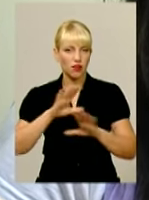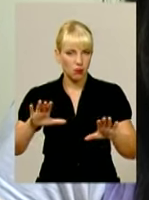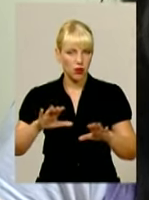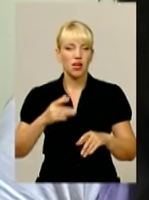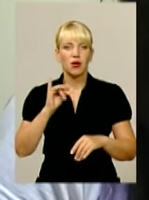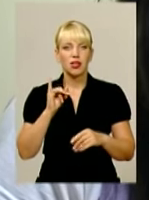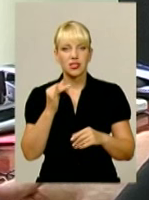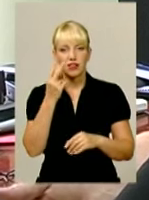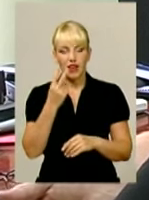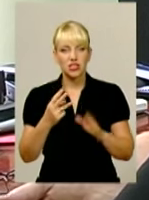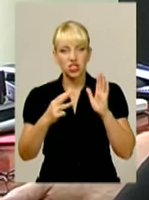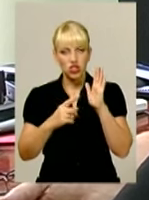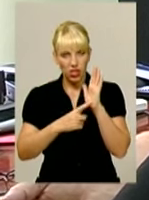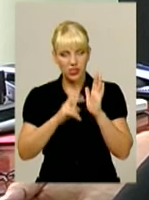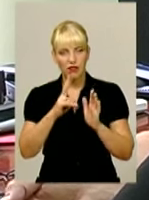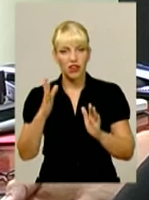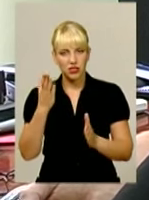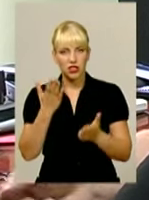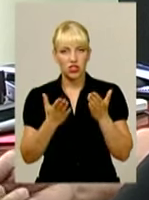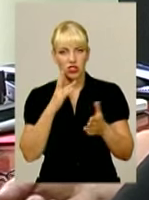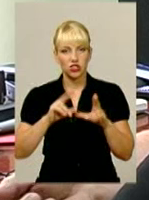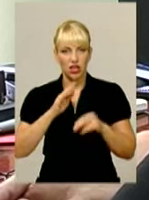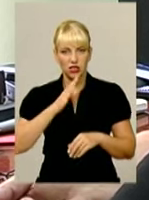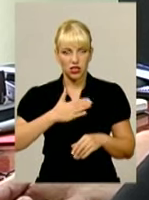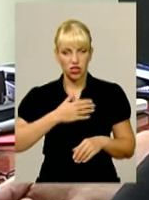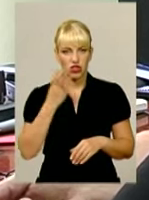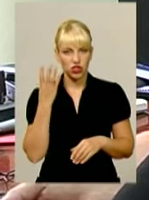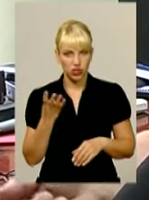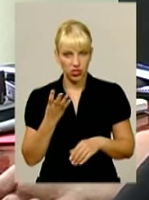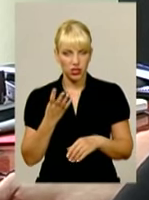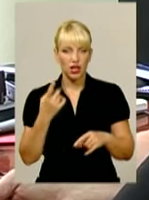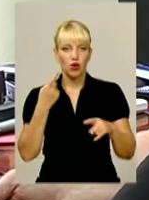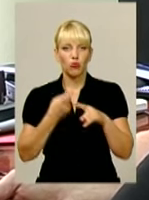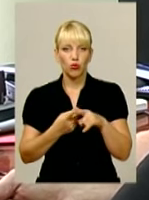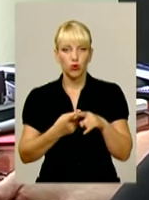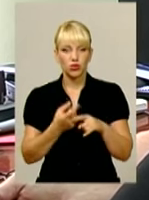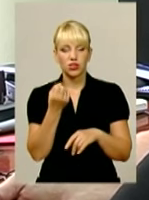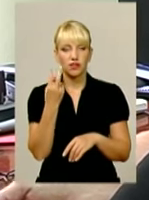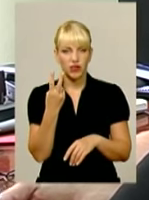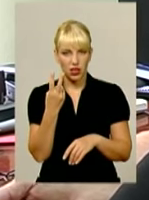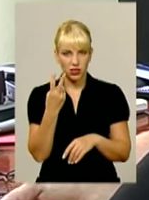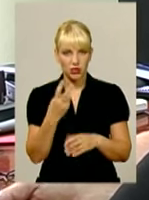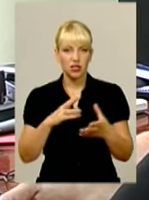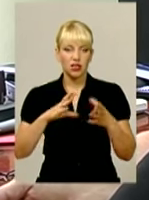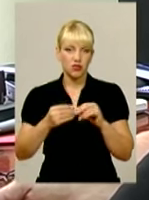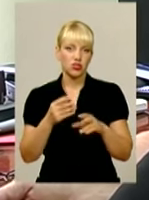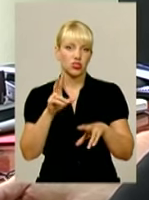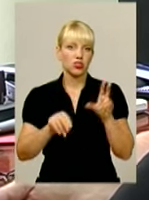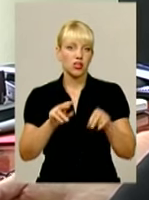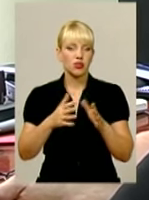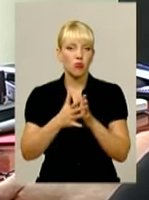26 квартир, якщо взяти 4 наших, виходить, під магазин, і мінус 12 ще. Це вважайте, ми